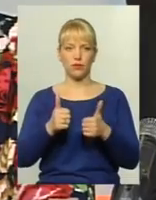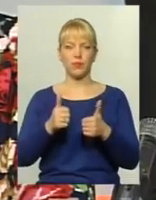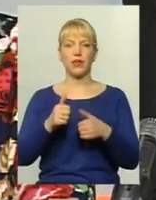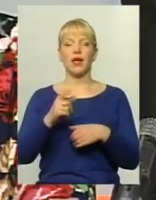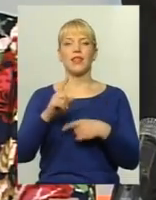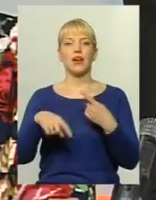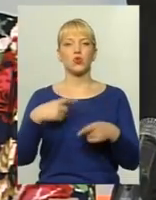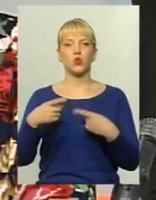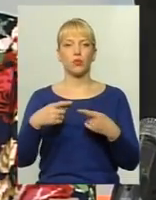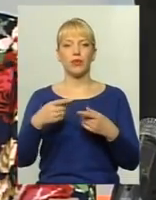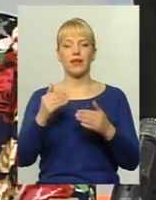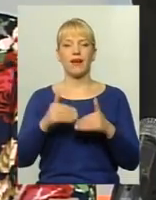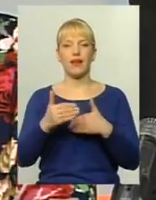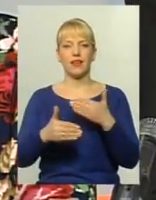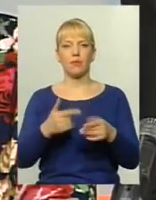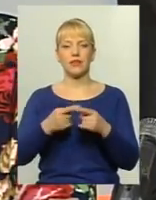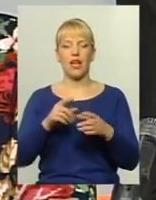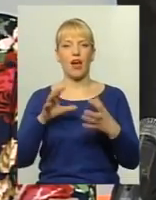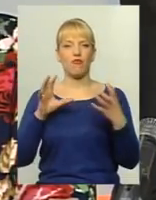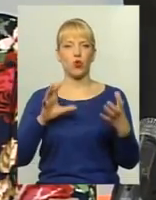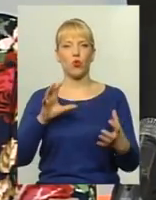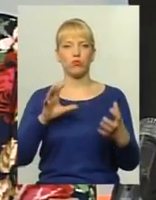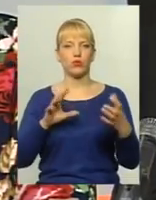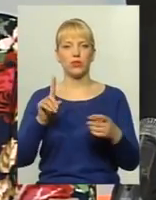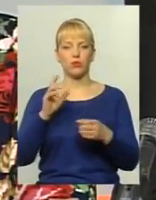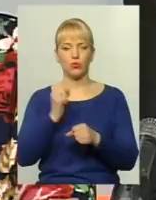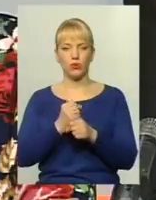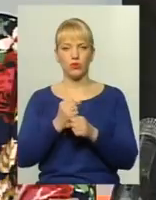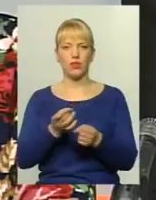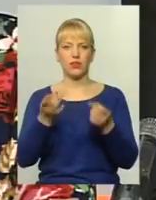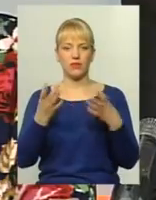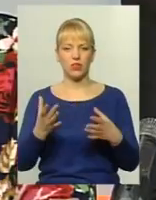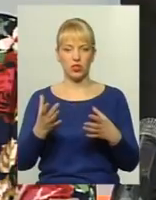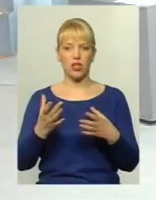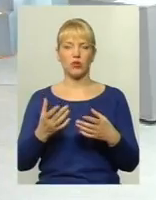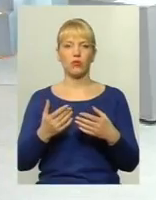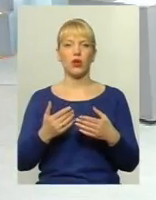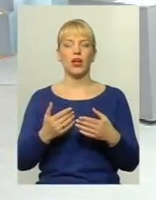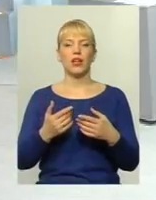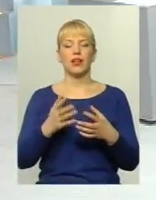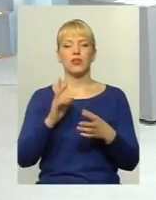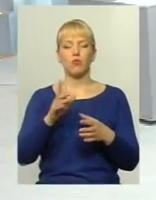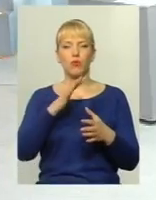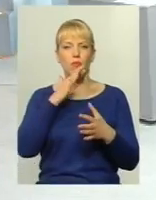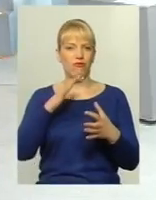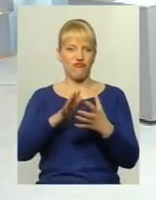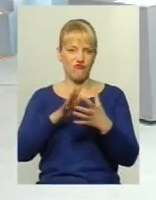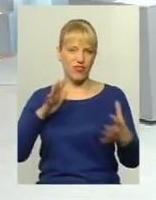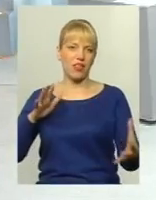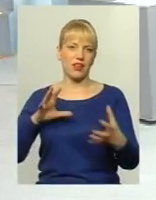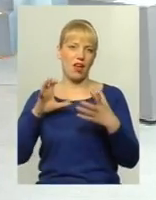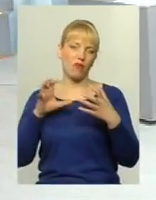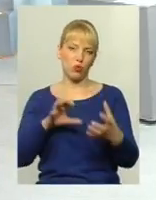Наступний етап – це автобуси, які будуть працювати в звичайному режимі руху, тобто великої місткості автобуси. І